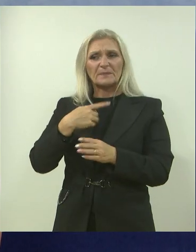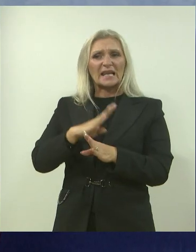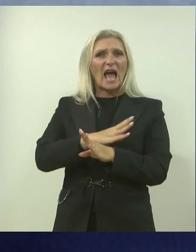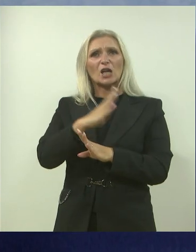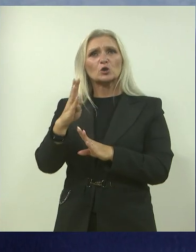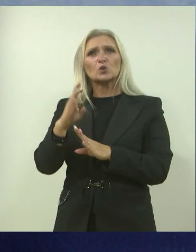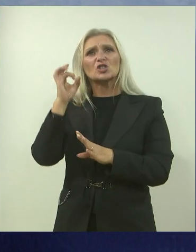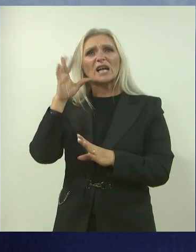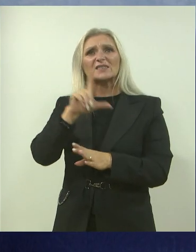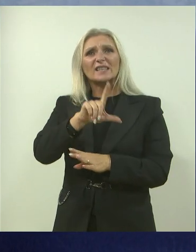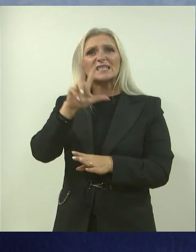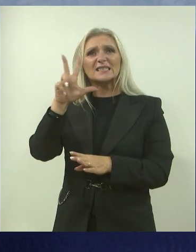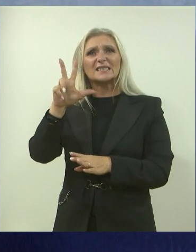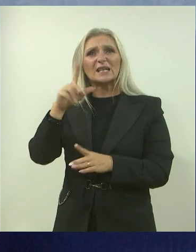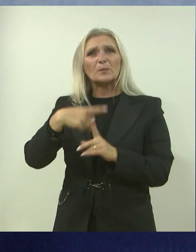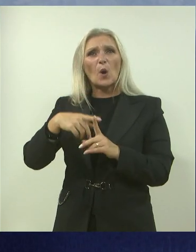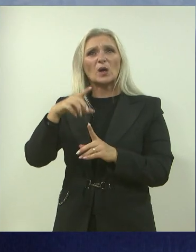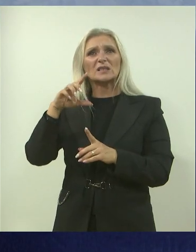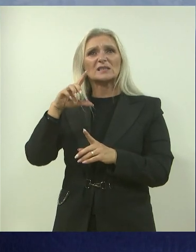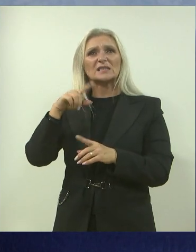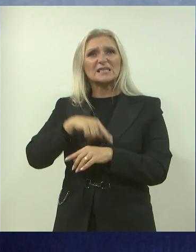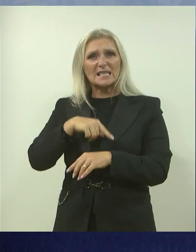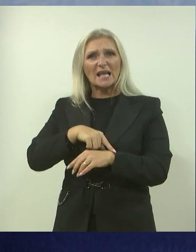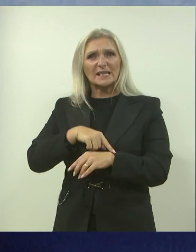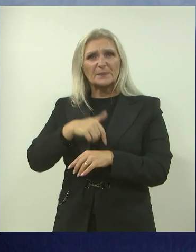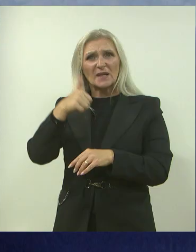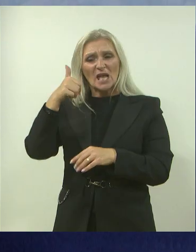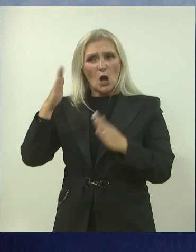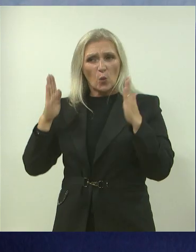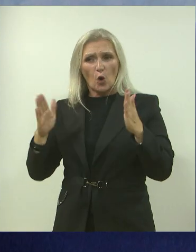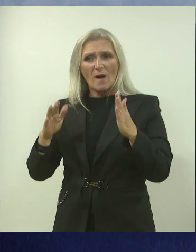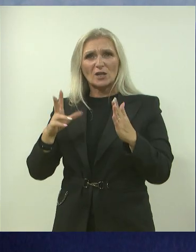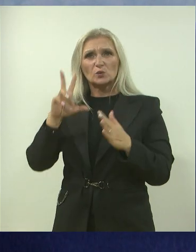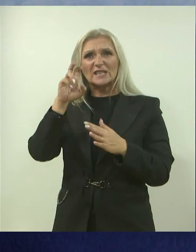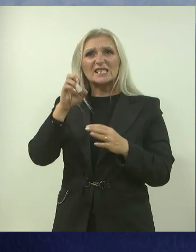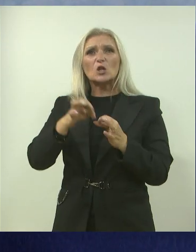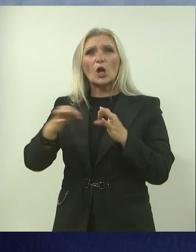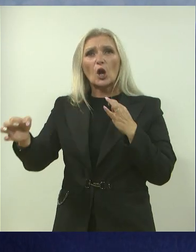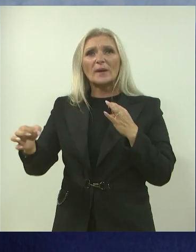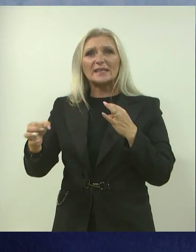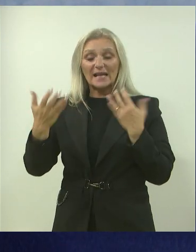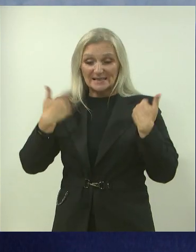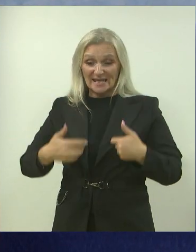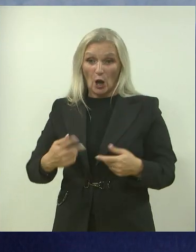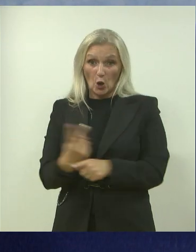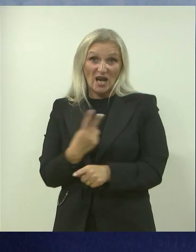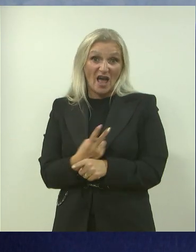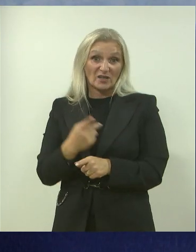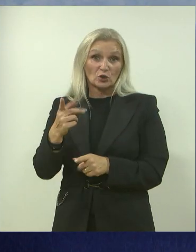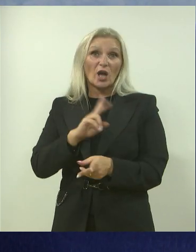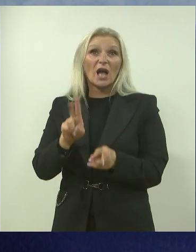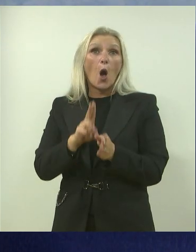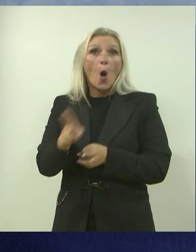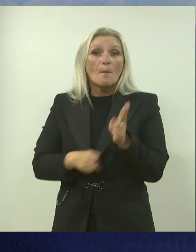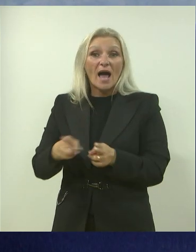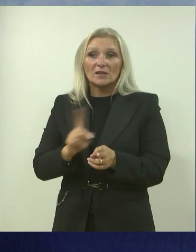23,5 sata, dok sam vozio 386 km u komadu, i tijelo vam je naviknuto. To je ultramaraton, vi ne